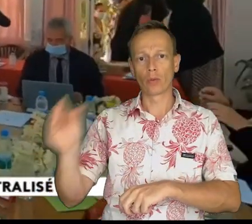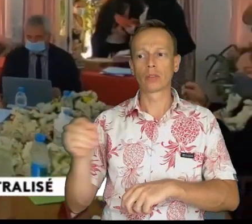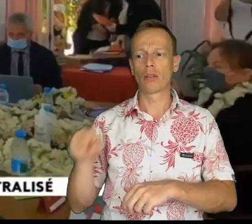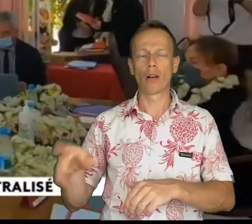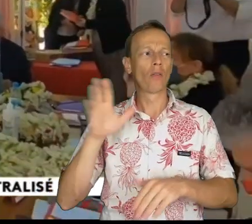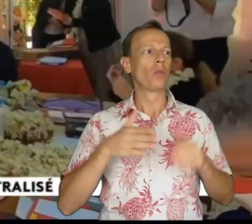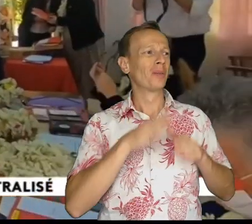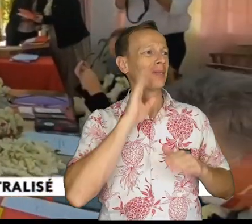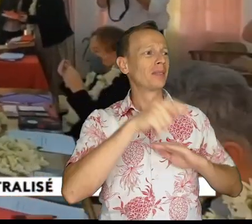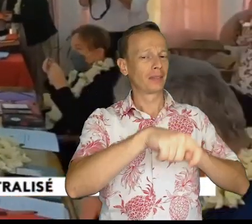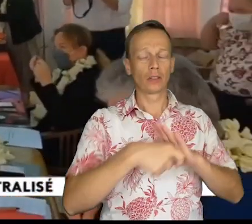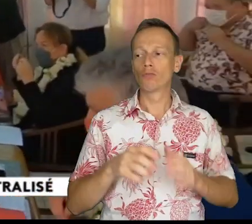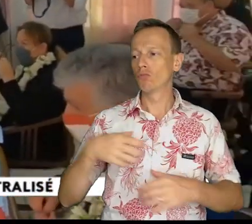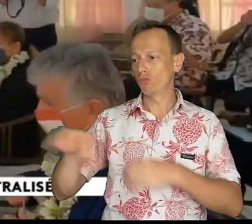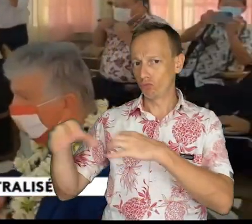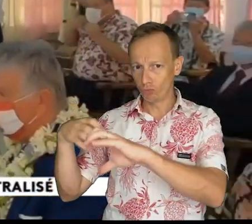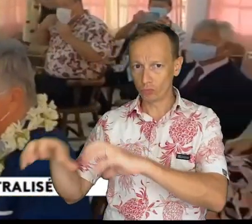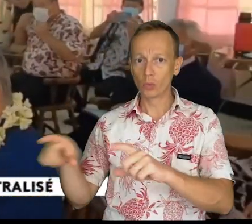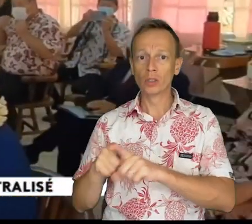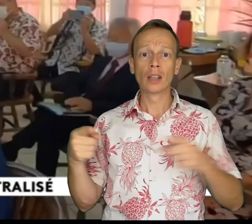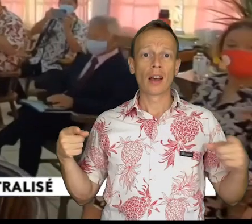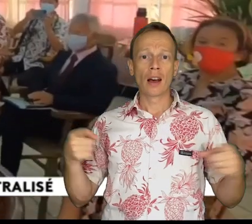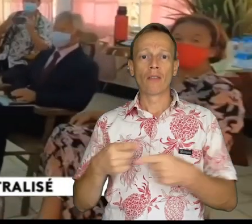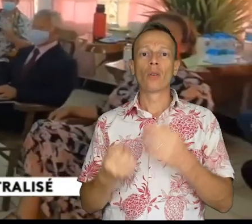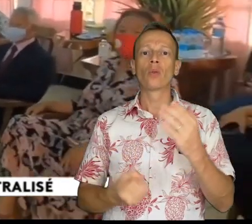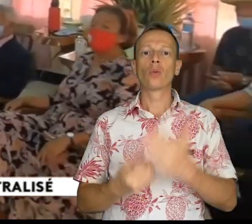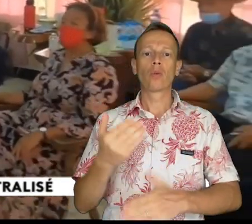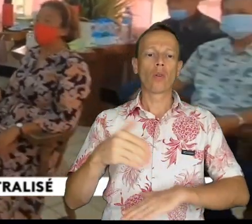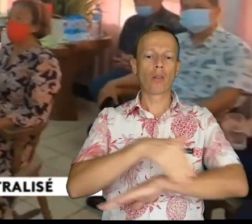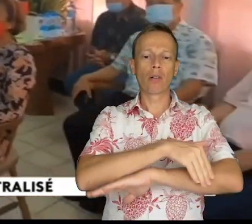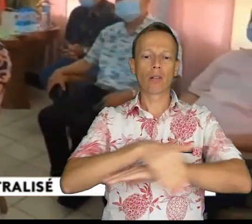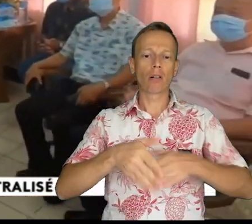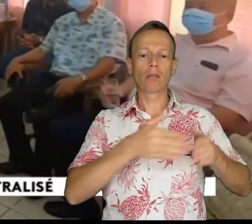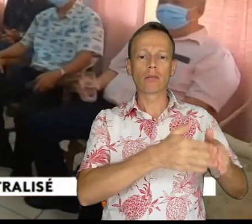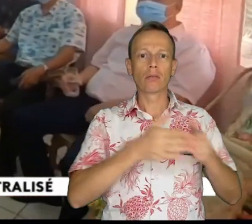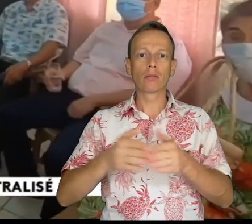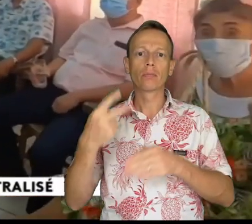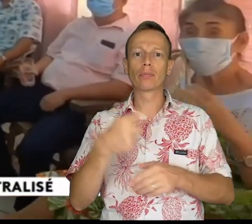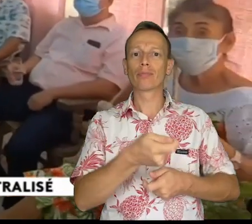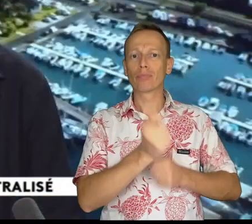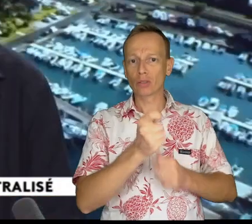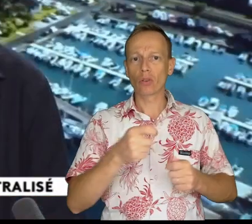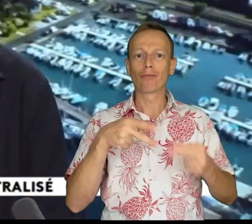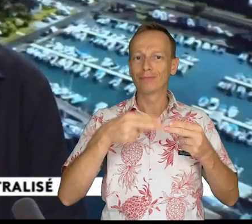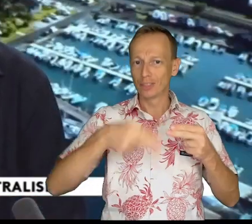demande. Une journée qui devrait se terminer par l'inauguration de la Nouvelle-Darce des Pêcheurs.